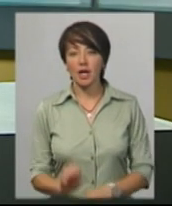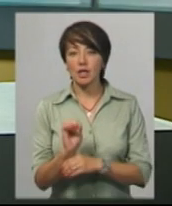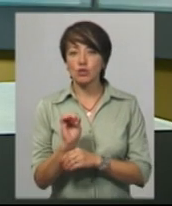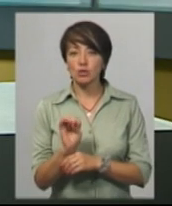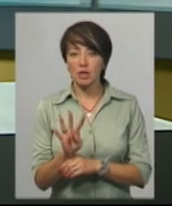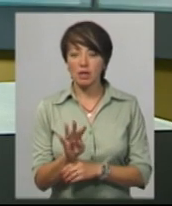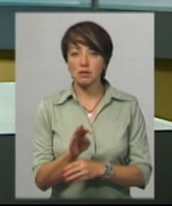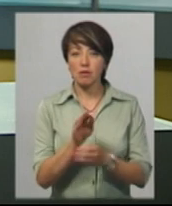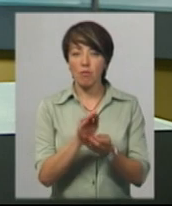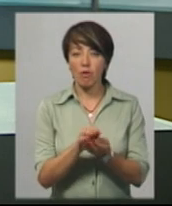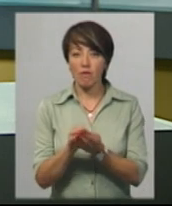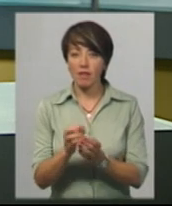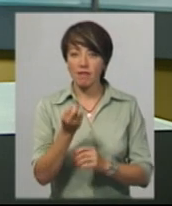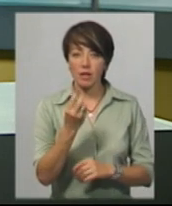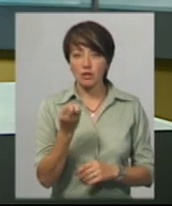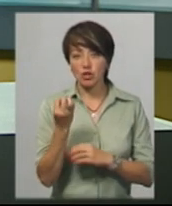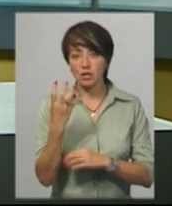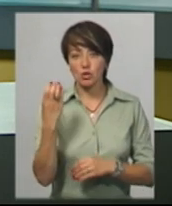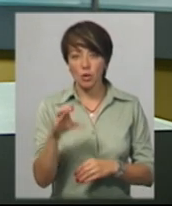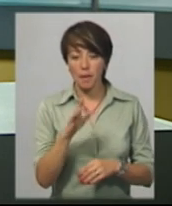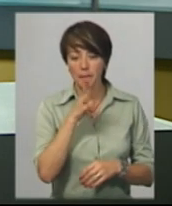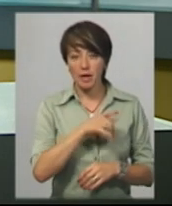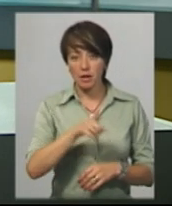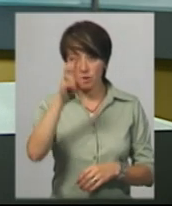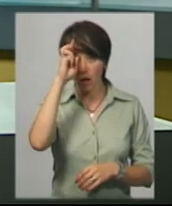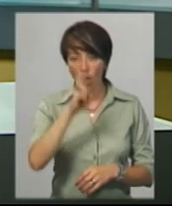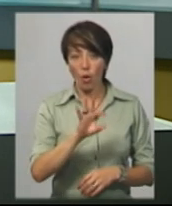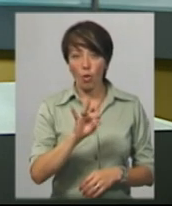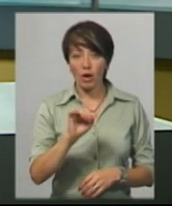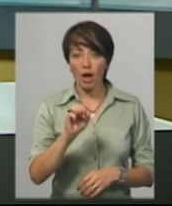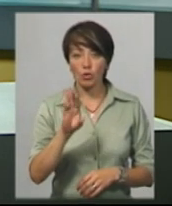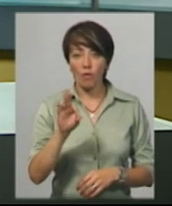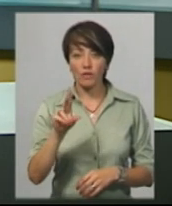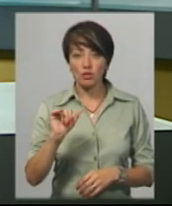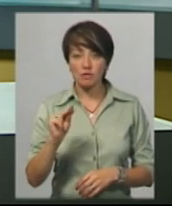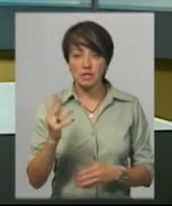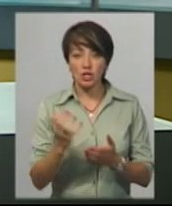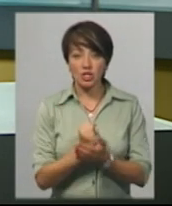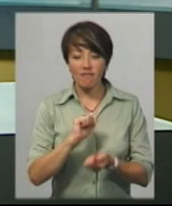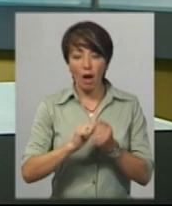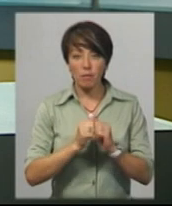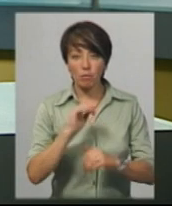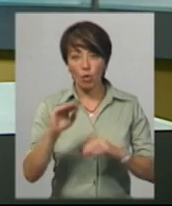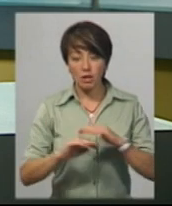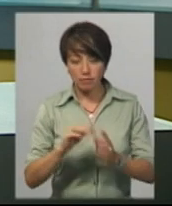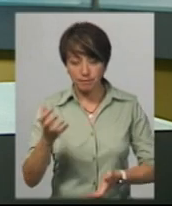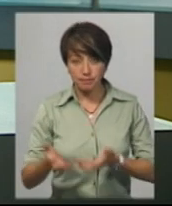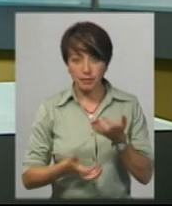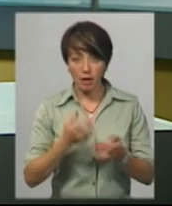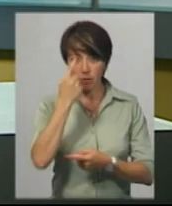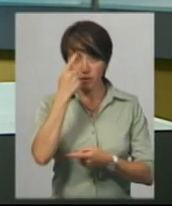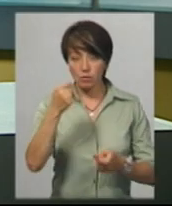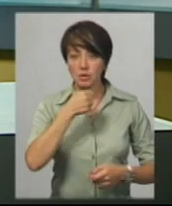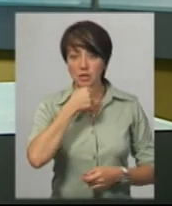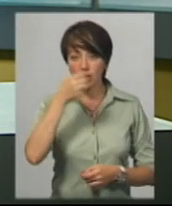поховань 12 та 14 століття періоду князів-куріатовичів знайшли при розкопках у Кам'янці-Подільському. Про це повідомила